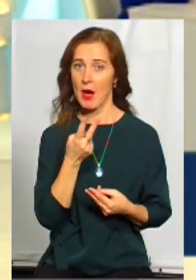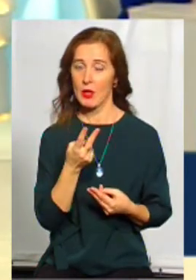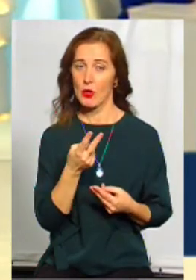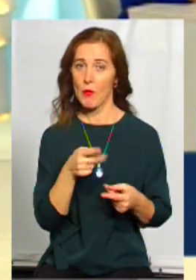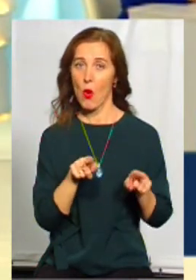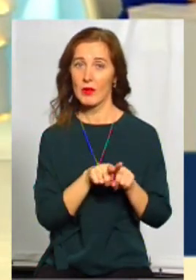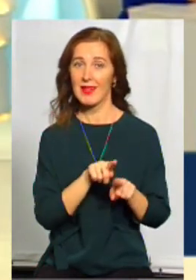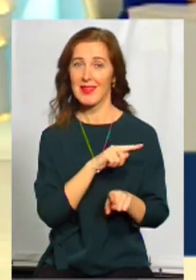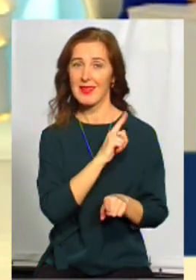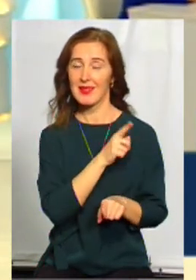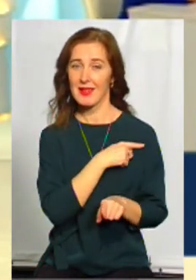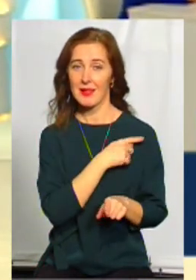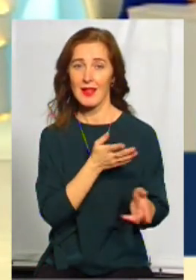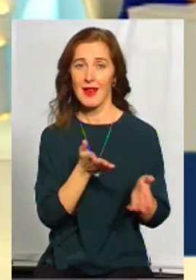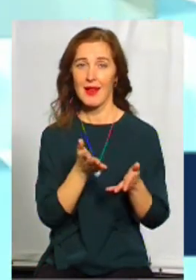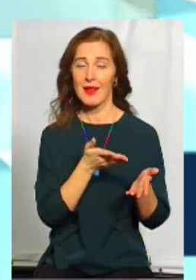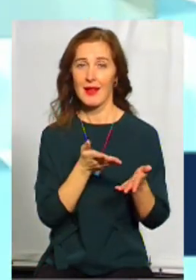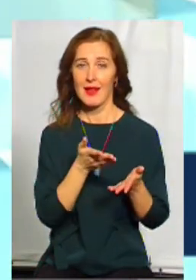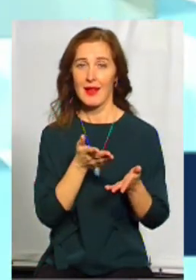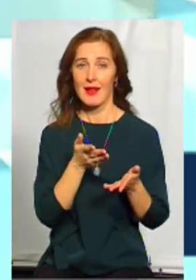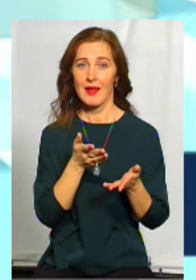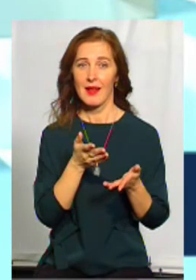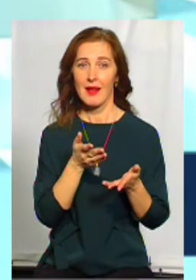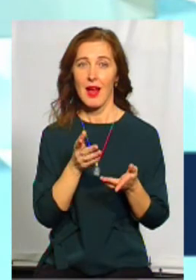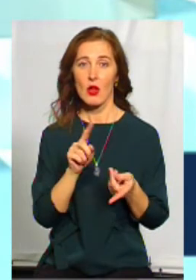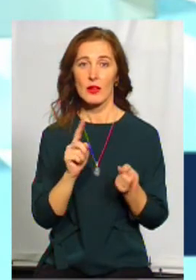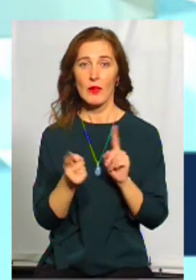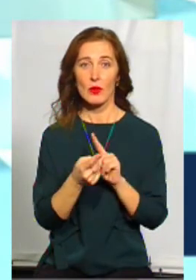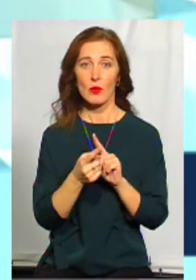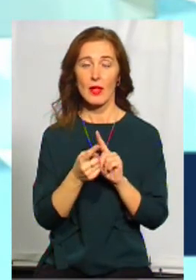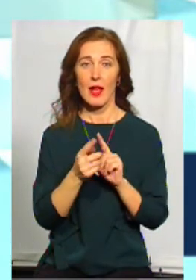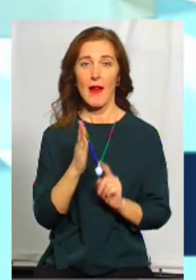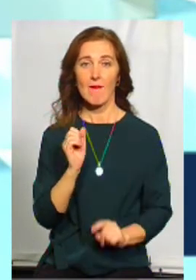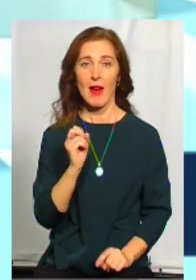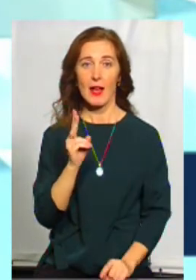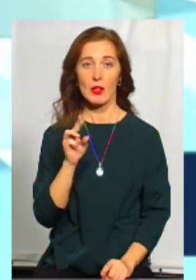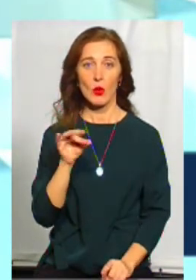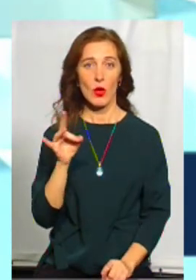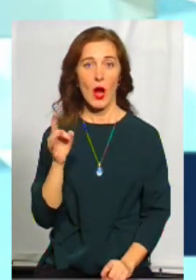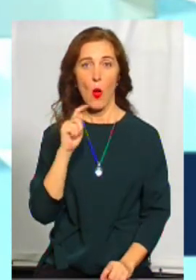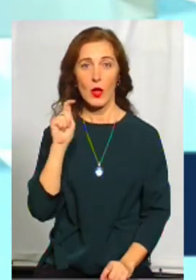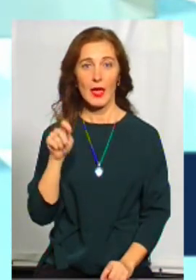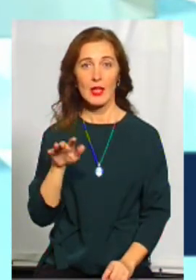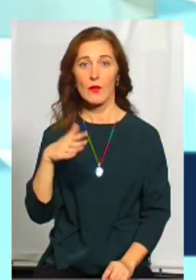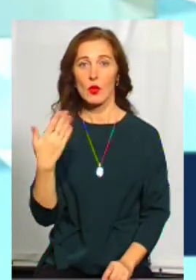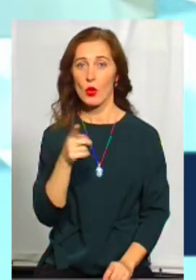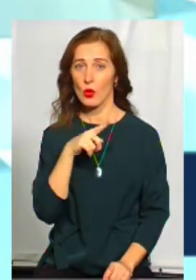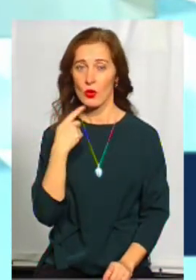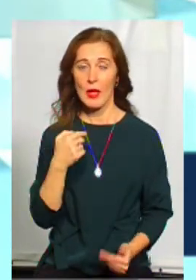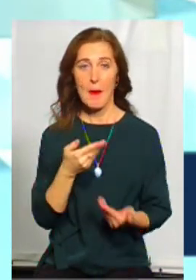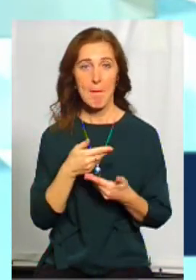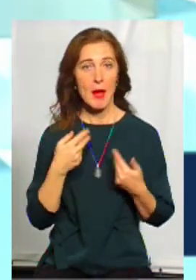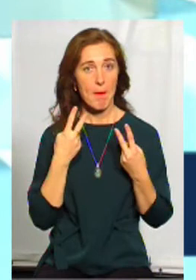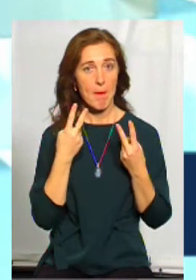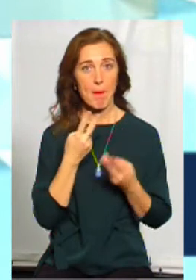отих сил, які розвернули тоді вектор України в сторону Росії, і наразі ми бачимо,